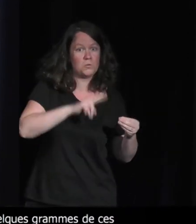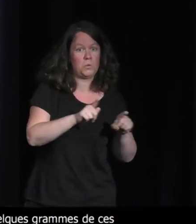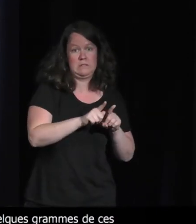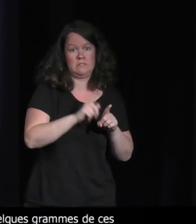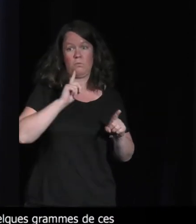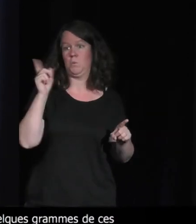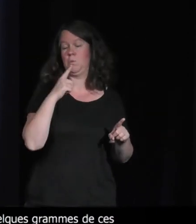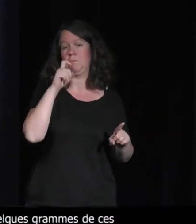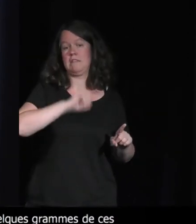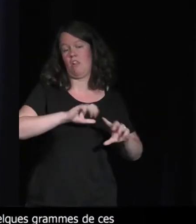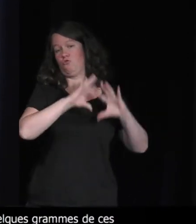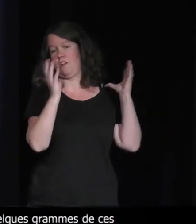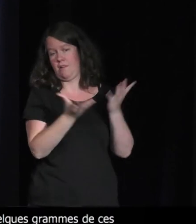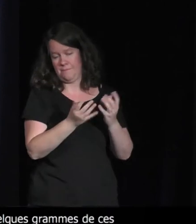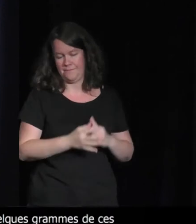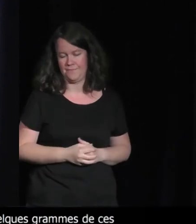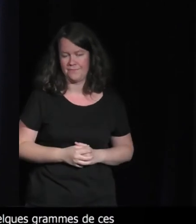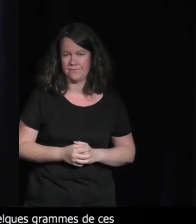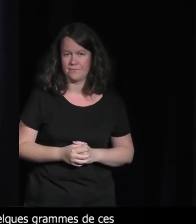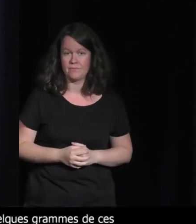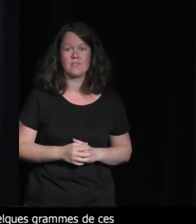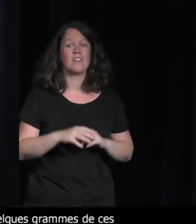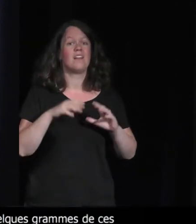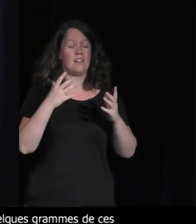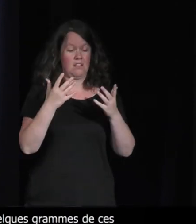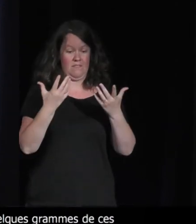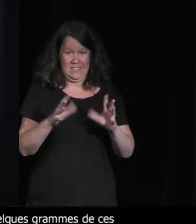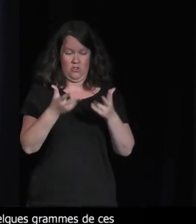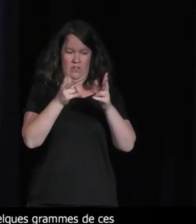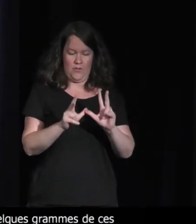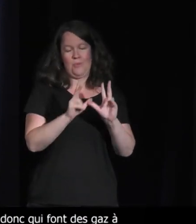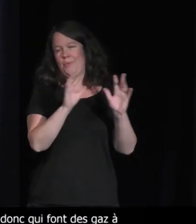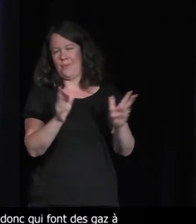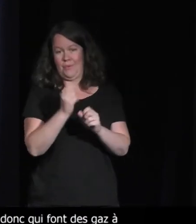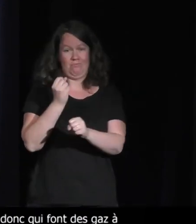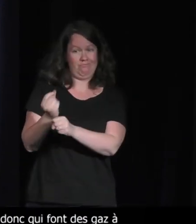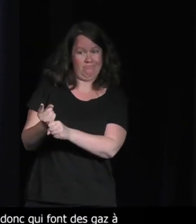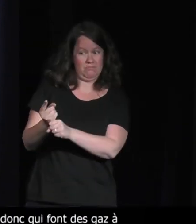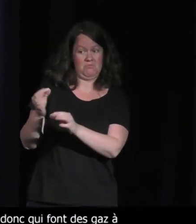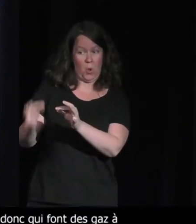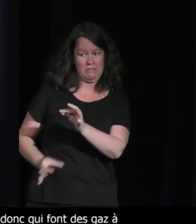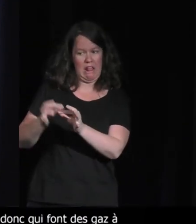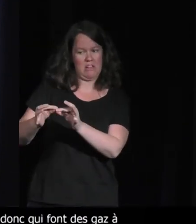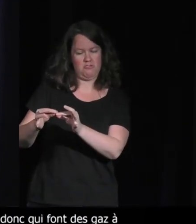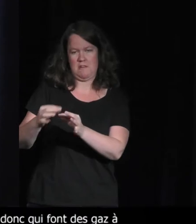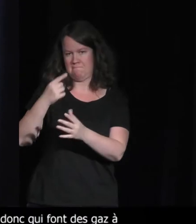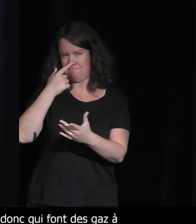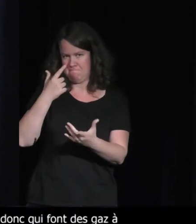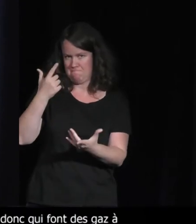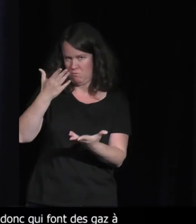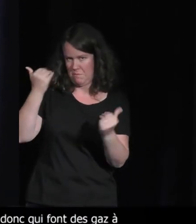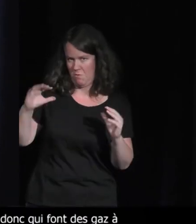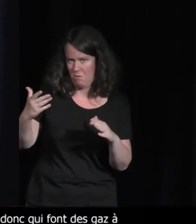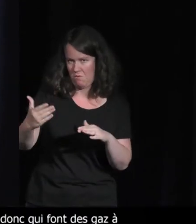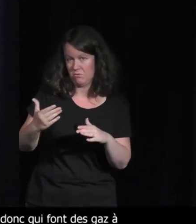Et on ne sait aussi pas très, très bien recycler tout ça. Donc, une fois qu les a utilisés, généralement, ça part à la poubelle et dans des décharges